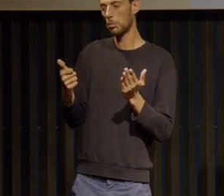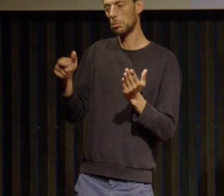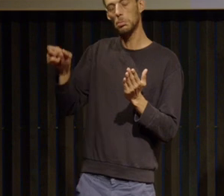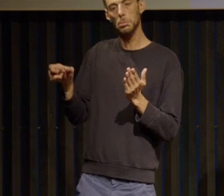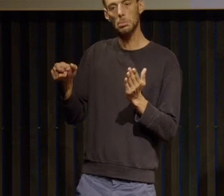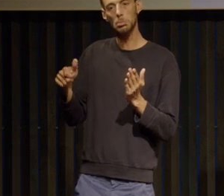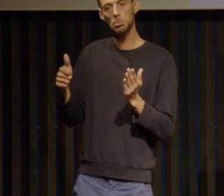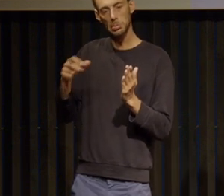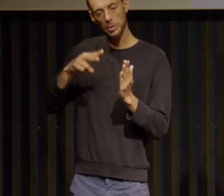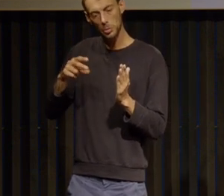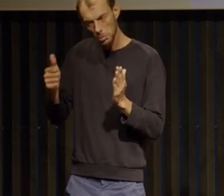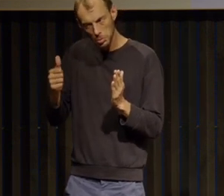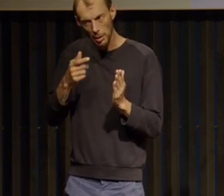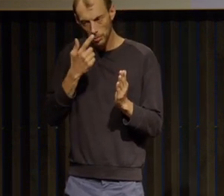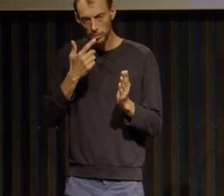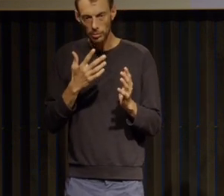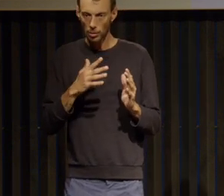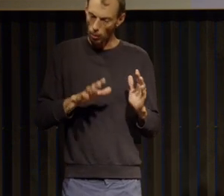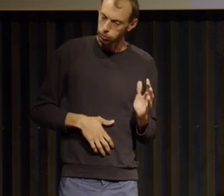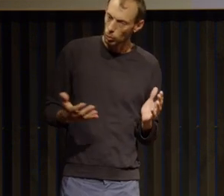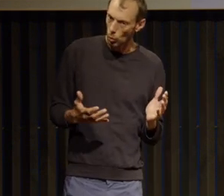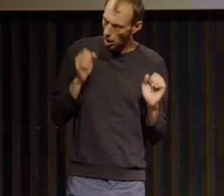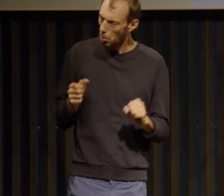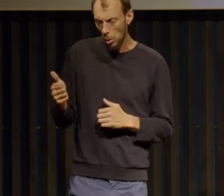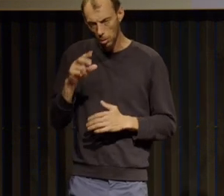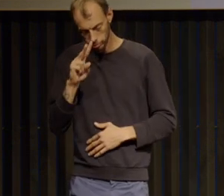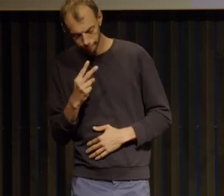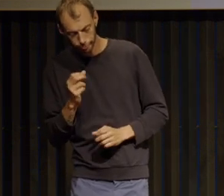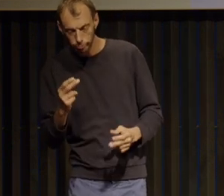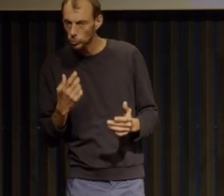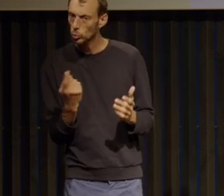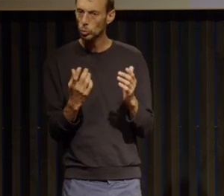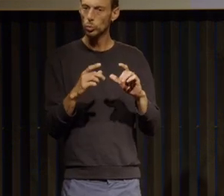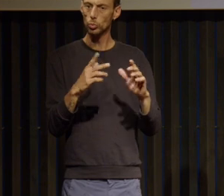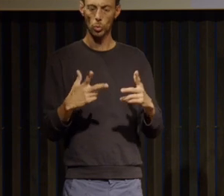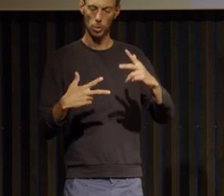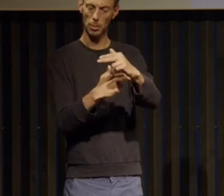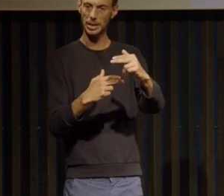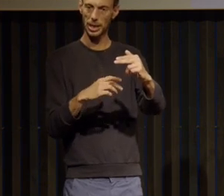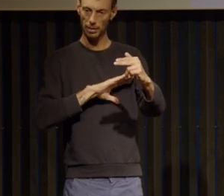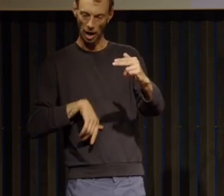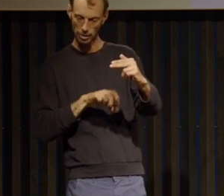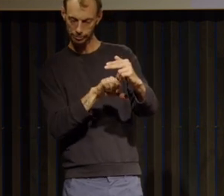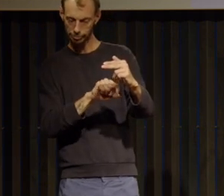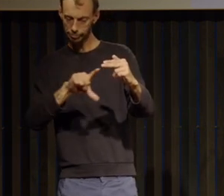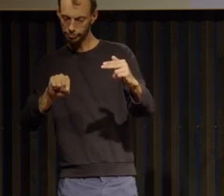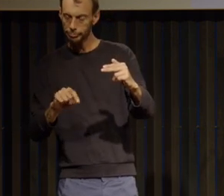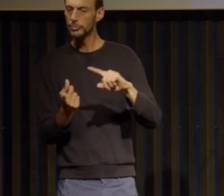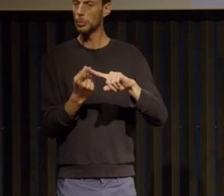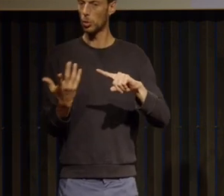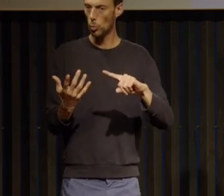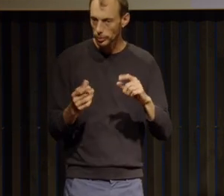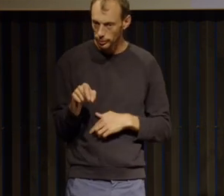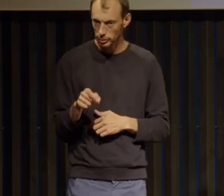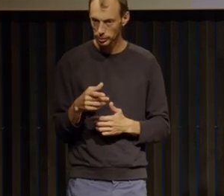y une petite partie en dessous du livre qui s'appelle les essentiels où on voit un petit peu quels sont les acquis qui sont censés être engrangés